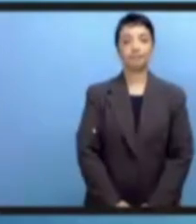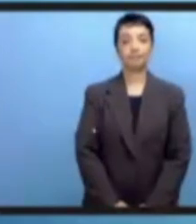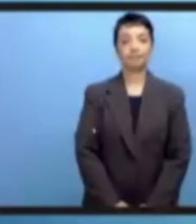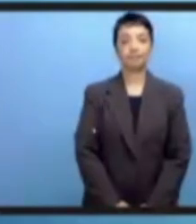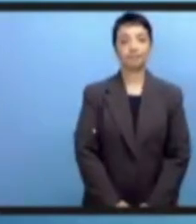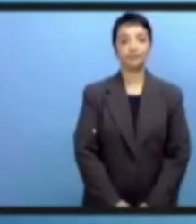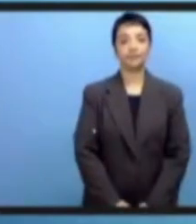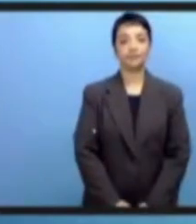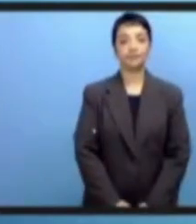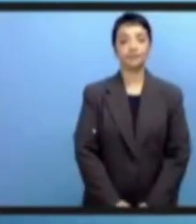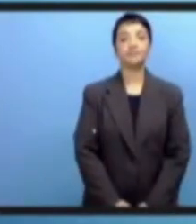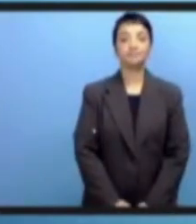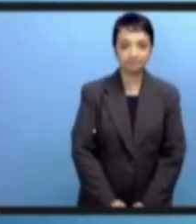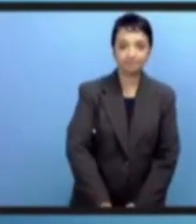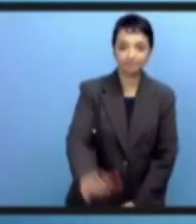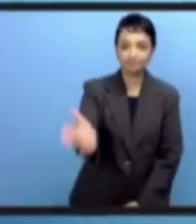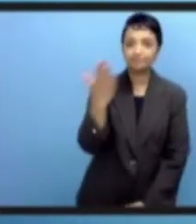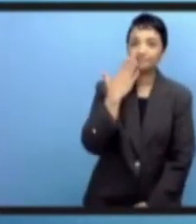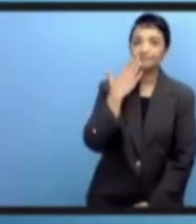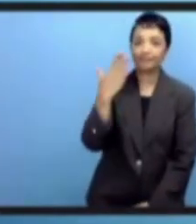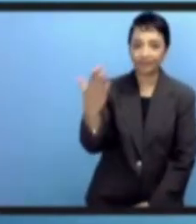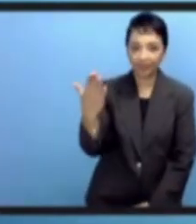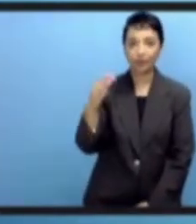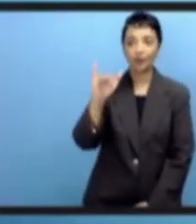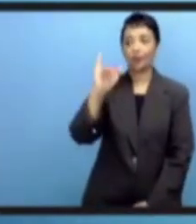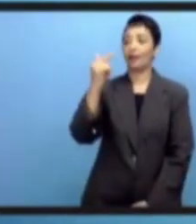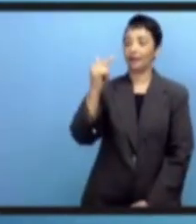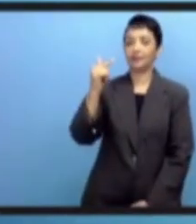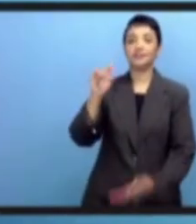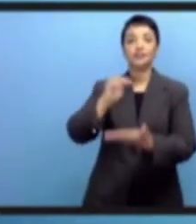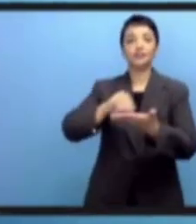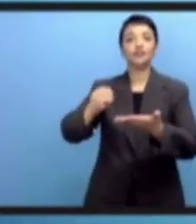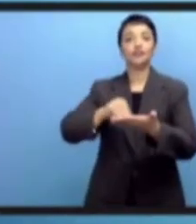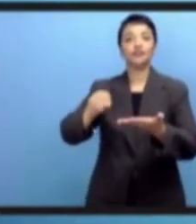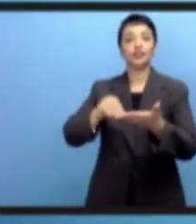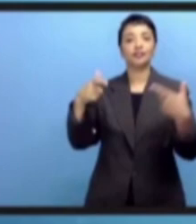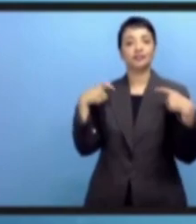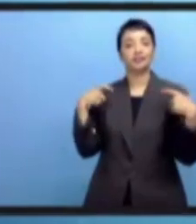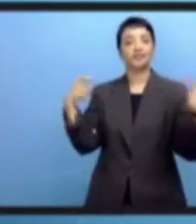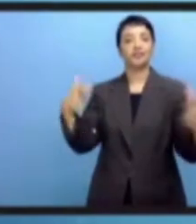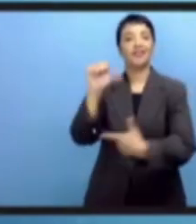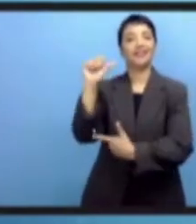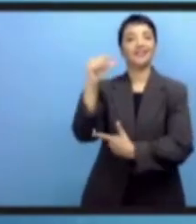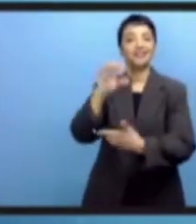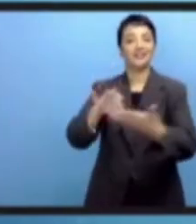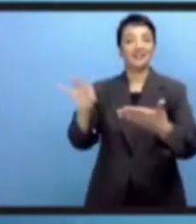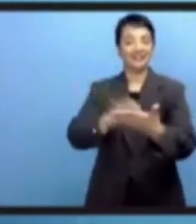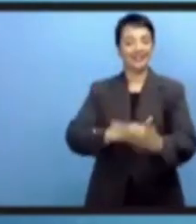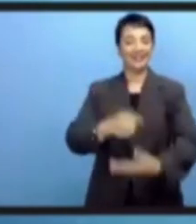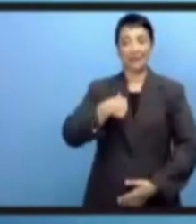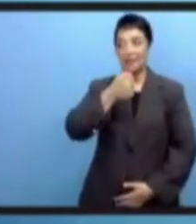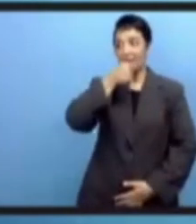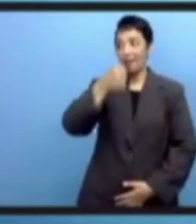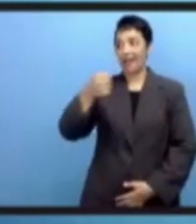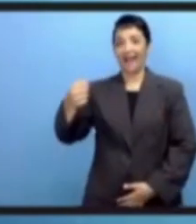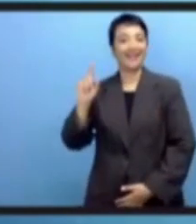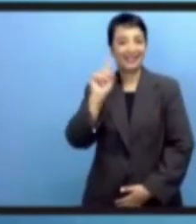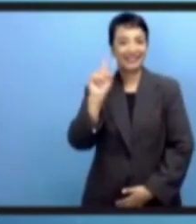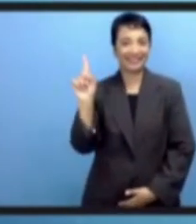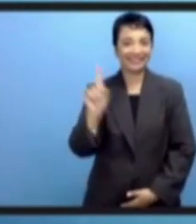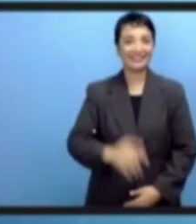Спасибо большое. Спасибо, избранный генеральный секретарь МСЭ.